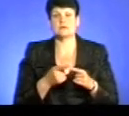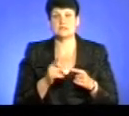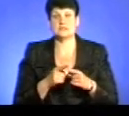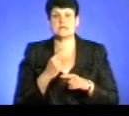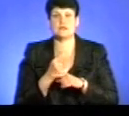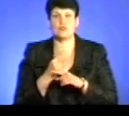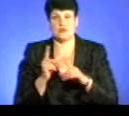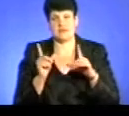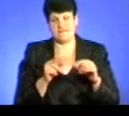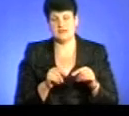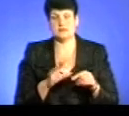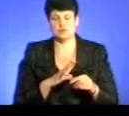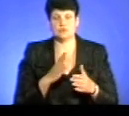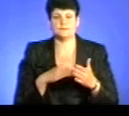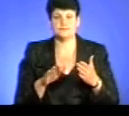справа в тому, що